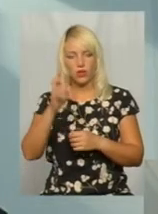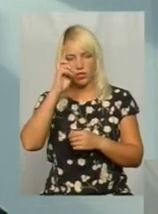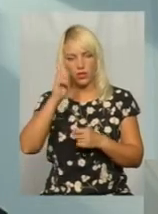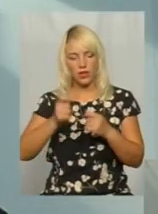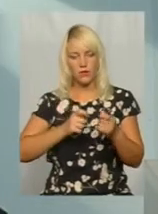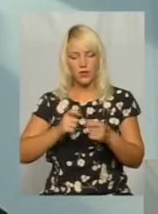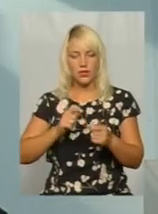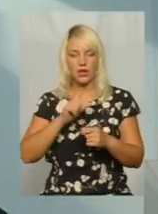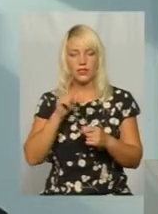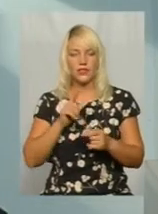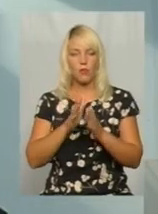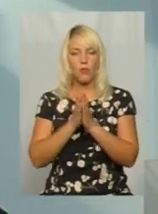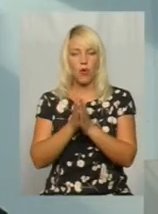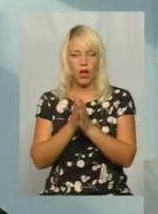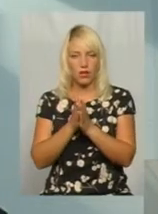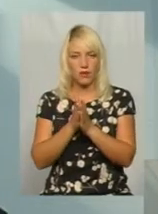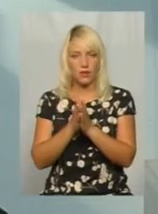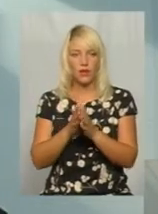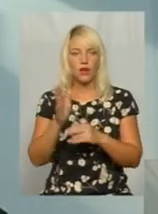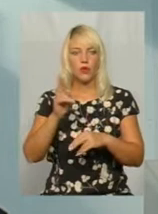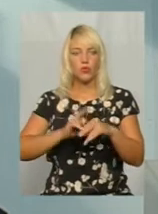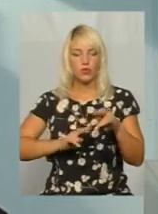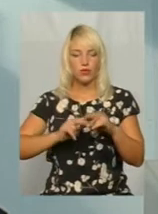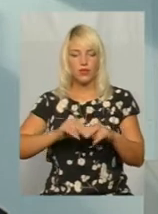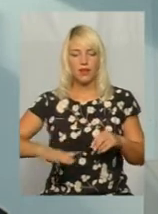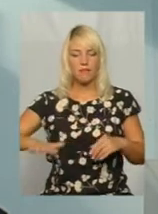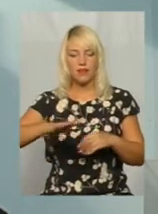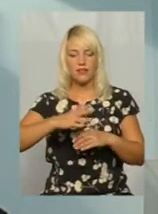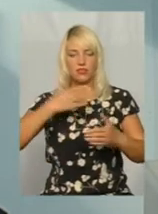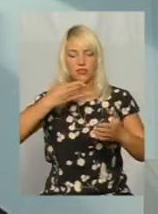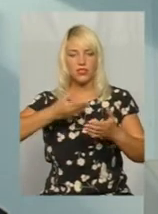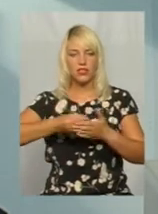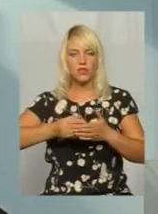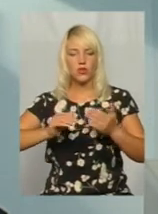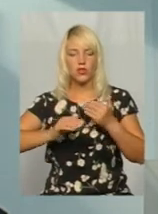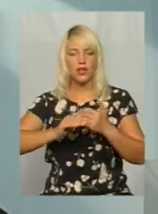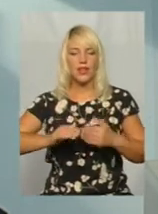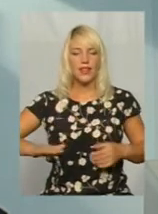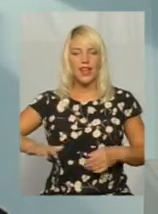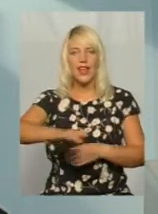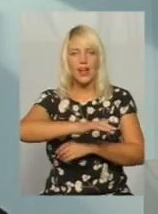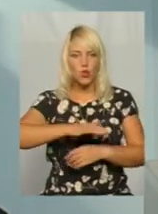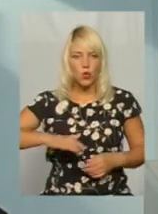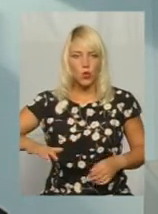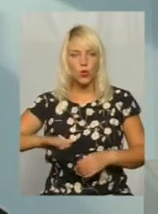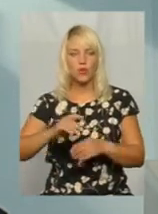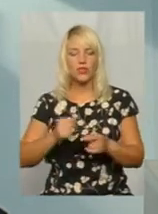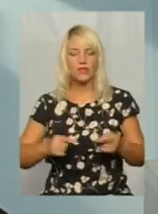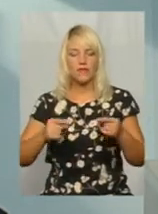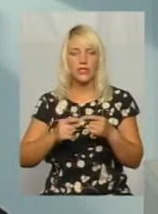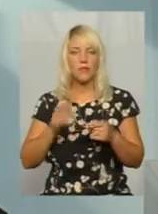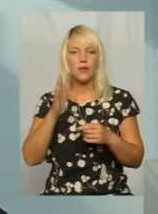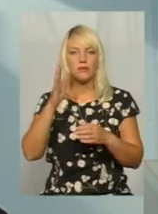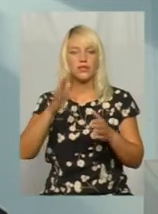з проханням будувати майданчики на своїй території і з визначенням перспективних місць, тобто